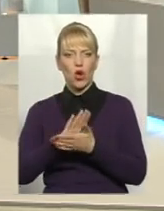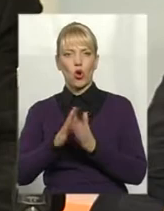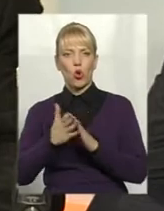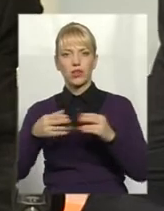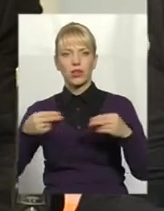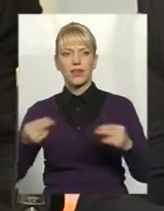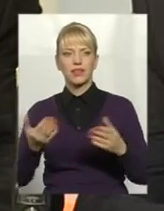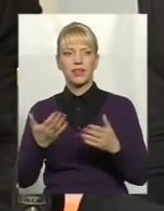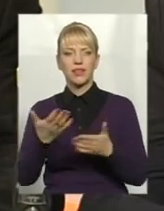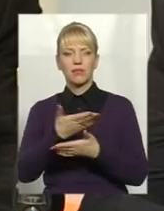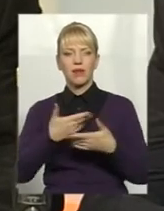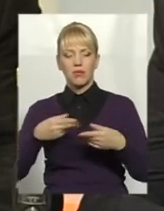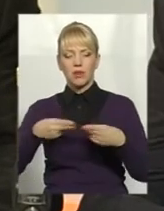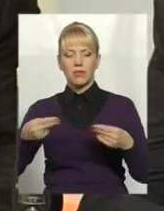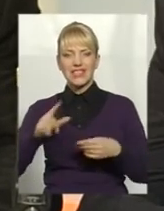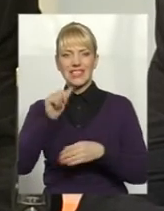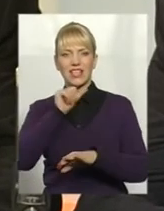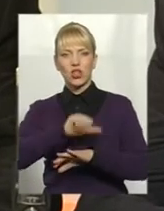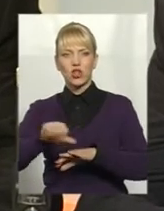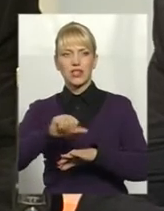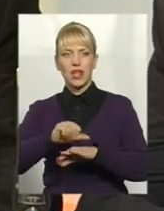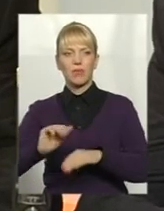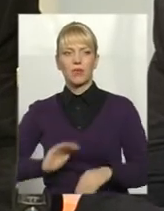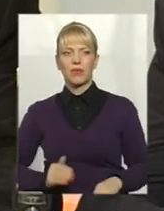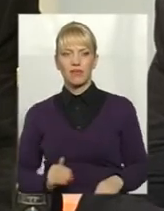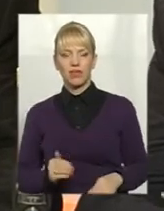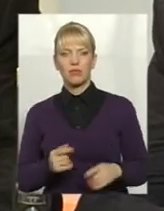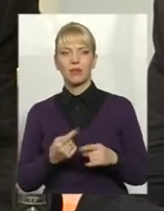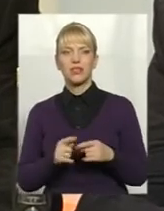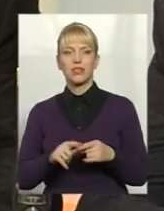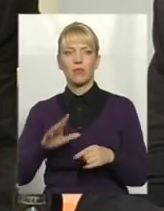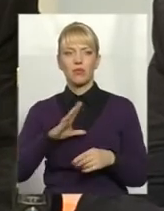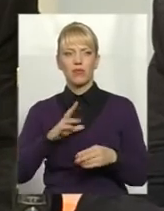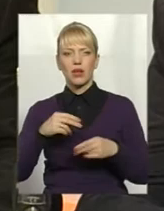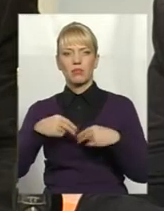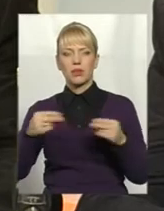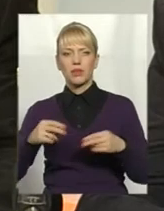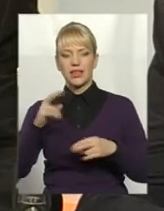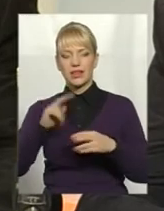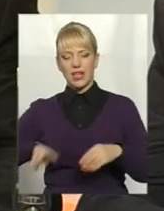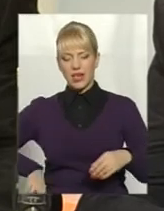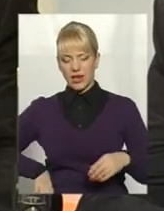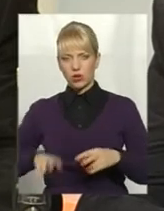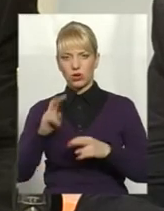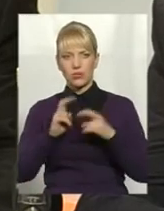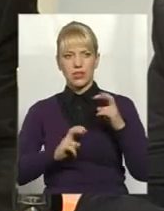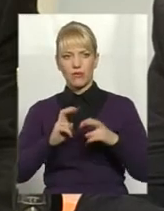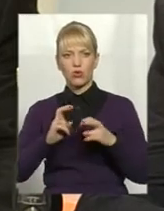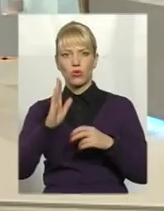підписали з іноземними фірмами, був підписаний директором заводу